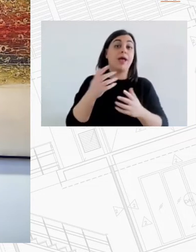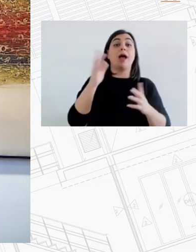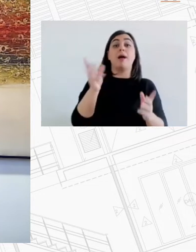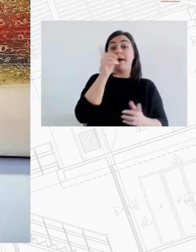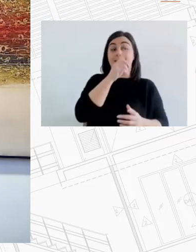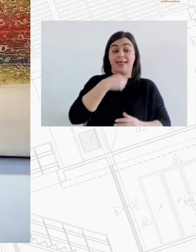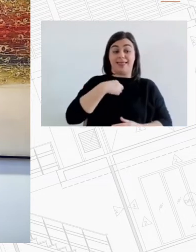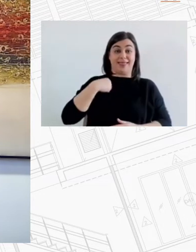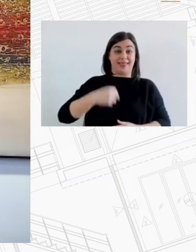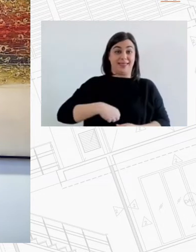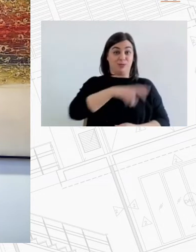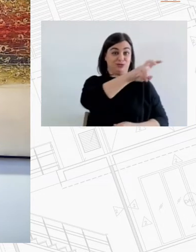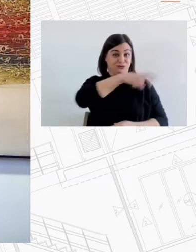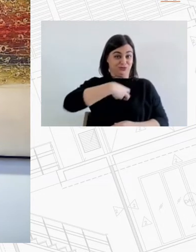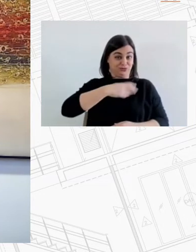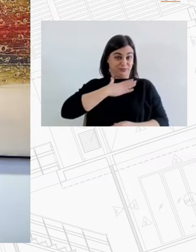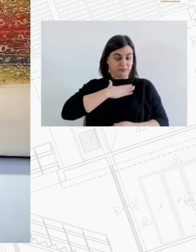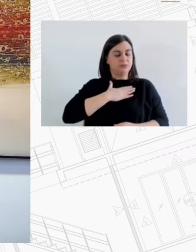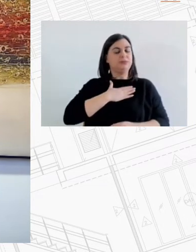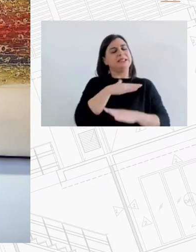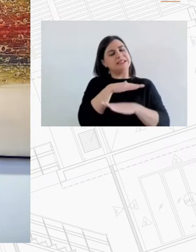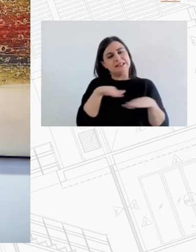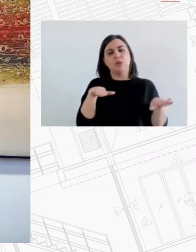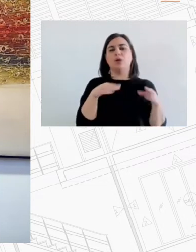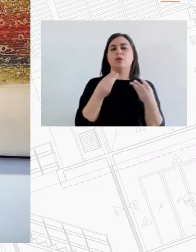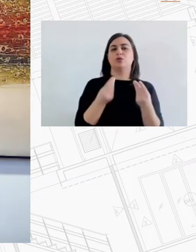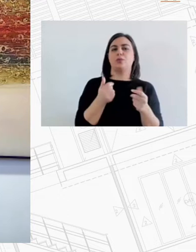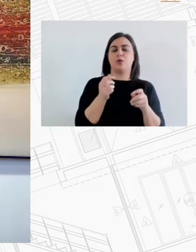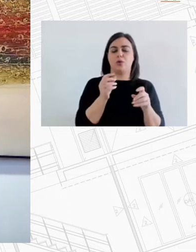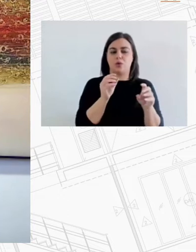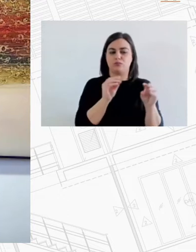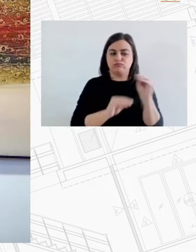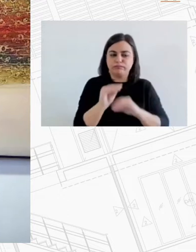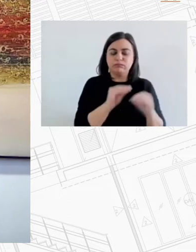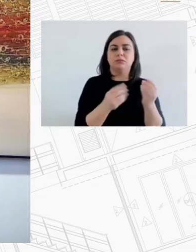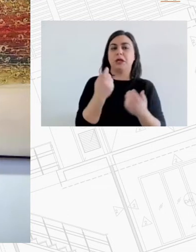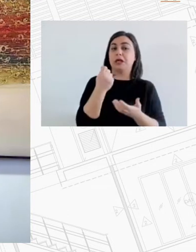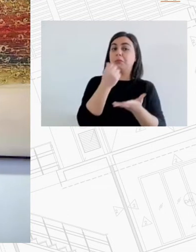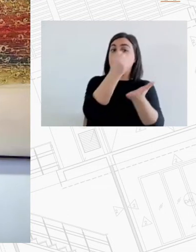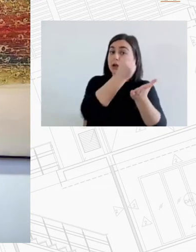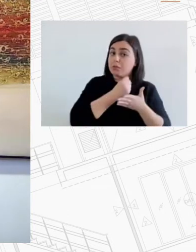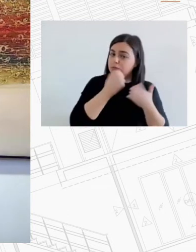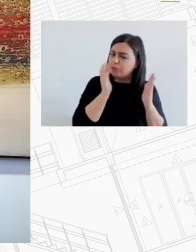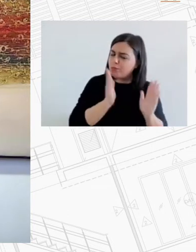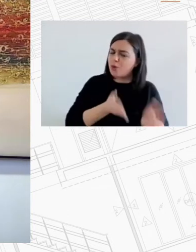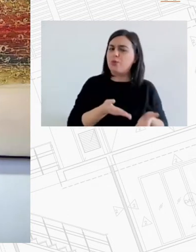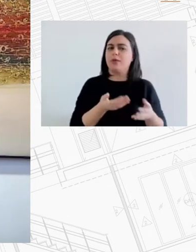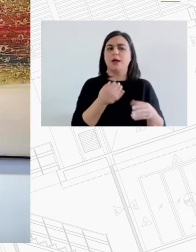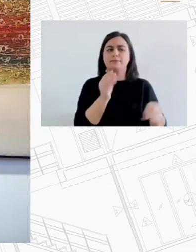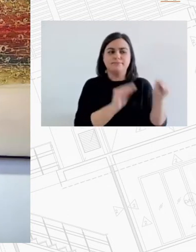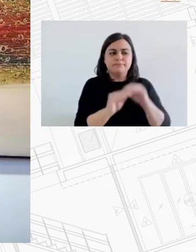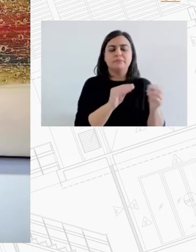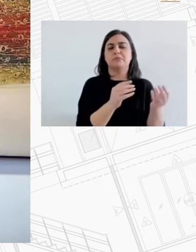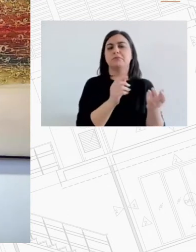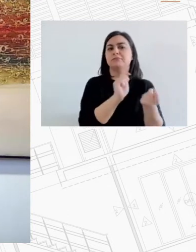οι δήμοι θα βρουν τι να τα κάνουν Θα βρουν τους πόρους για τα προγράμματα να τα αξιοποιήσουν Θα βρουν τους πόρους να τα φτιάξουν Γι' αυτό αυτό το οποίο θα